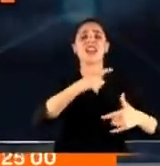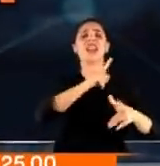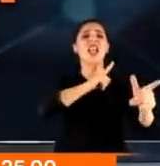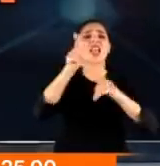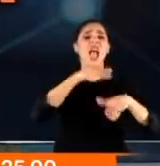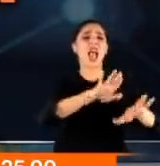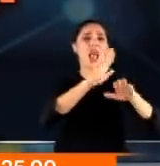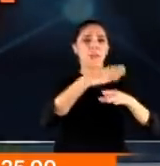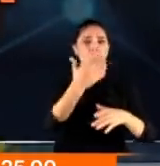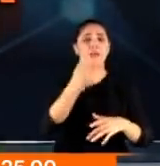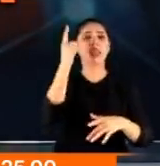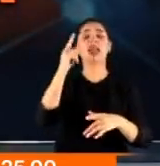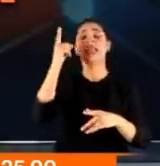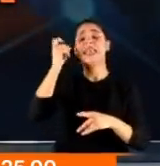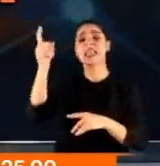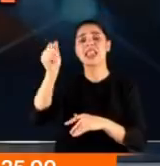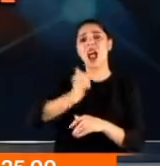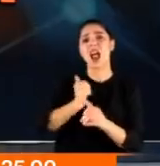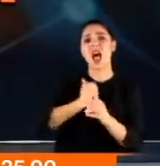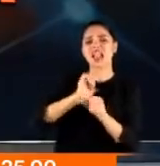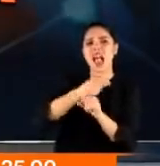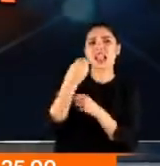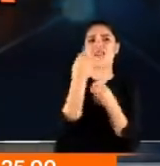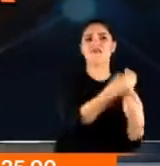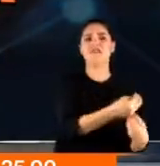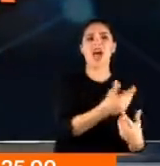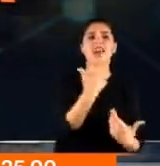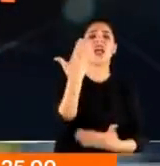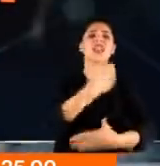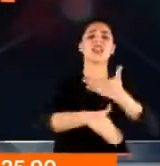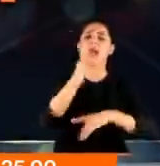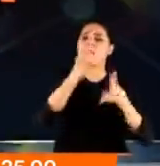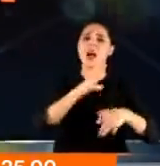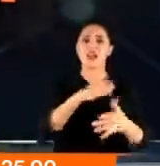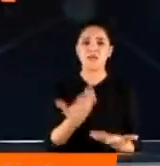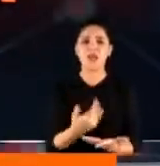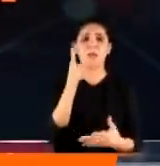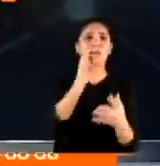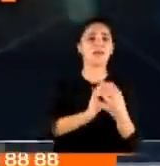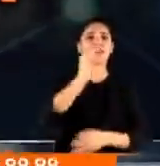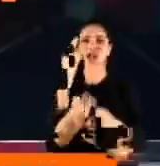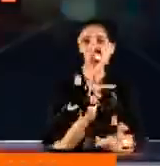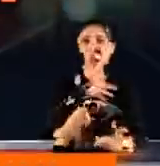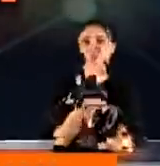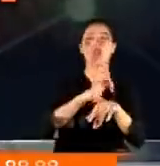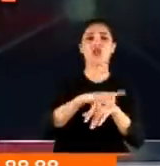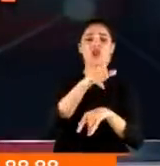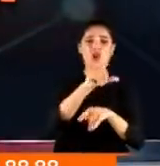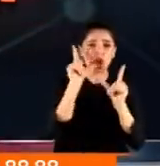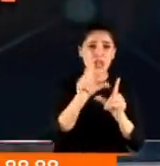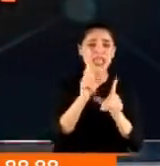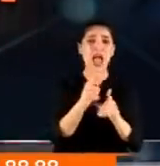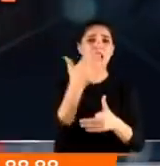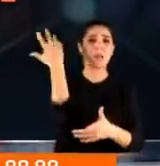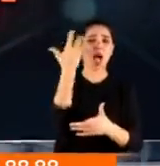eylemdeydi. İsrail askeri yine acımasızca müdahale etti sivillere. Yaralananlar oldu. Birinin acil doktor müdahalesine ihtiyacı